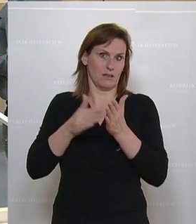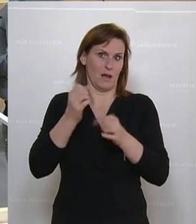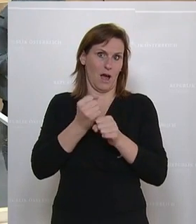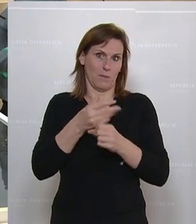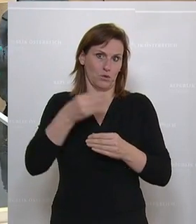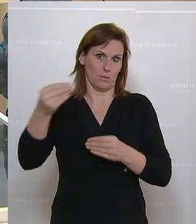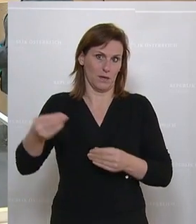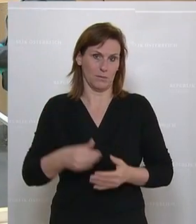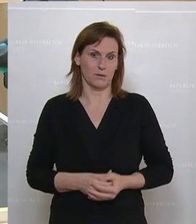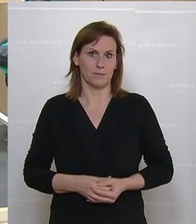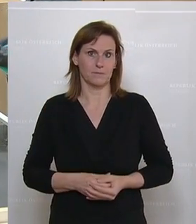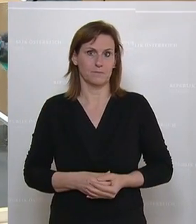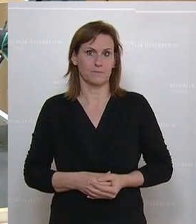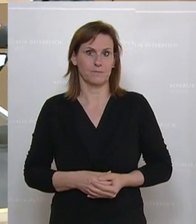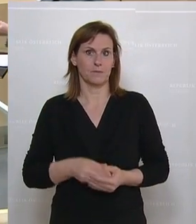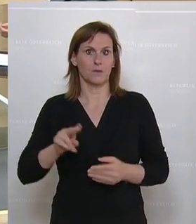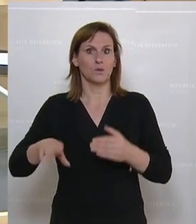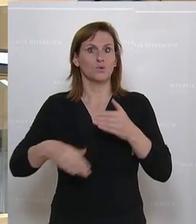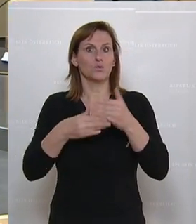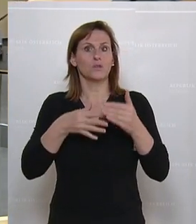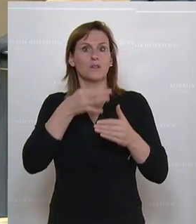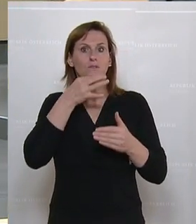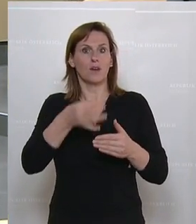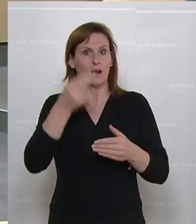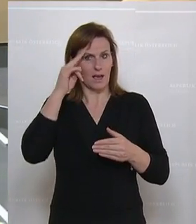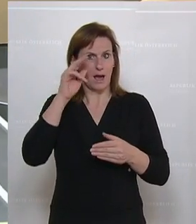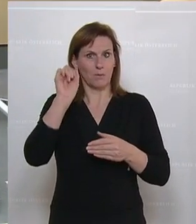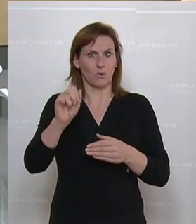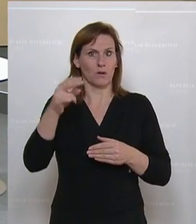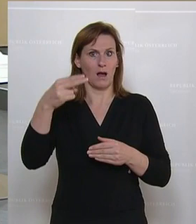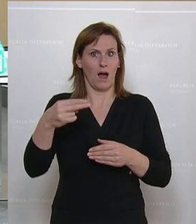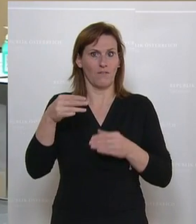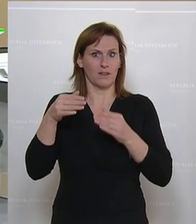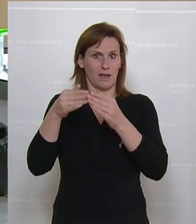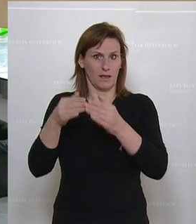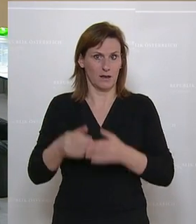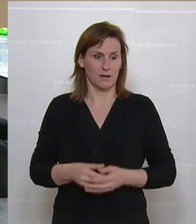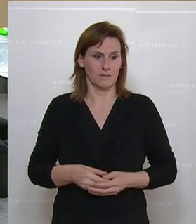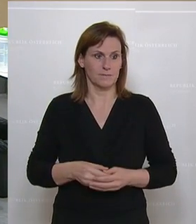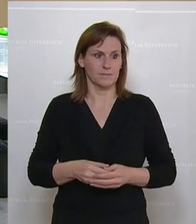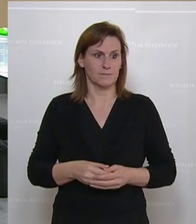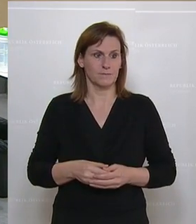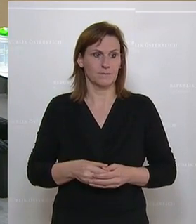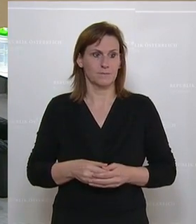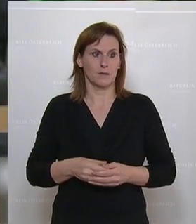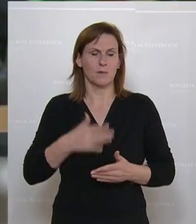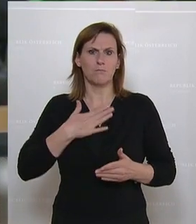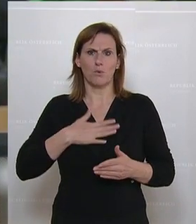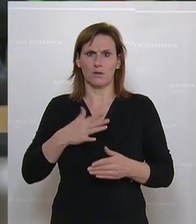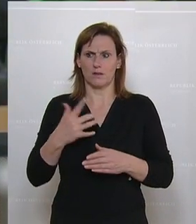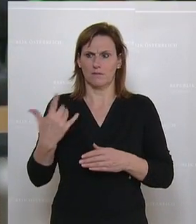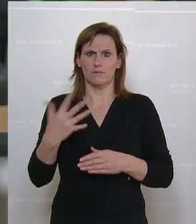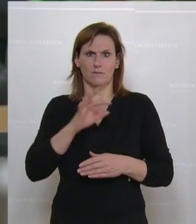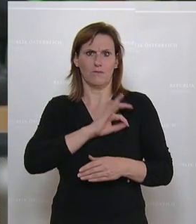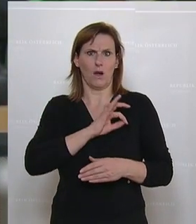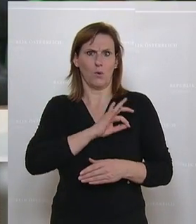Nächste Zusatzfrage stellt der Abgeordnete Hafenecker. Danke, Herr Präsident. Schönen Vormittag, Herr Bundesminister. Ich möchte an die Frage von der Frau